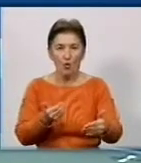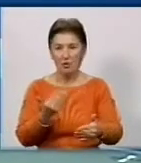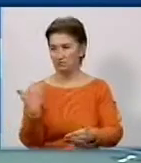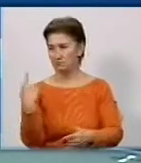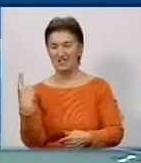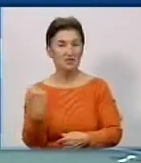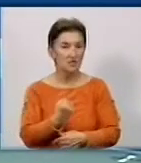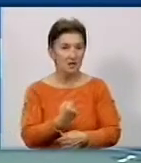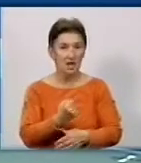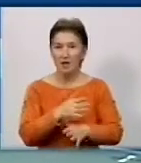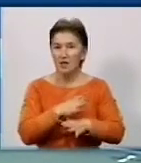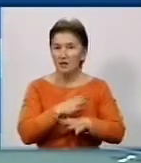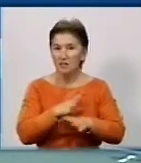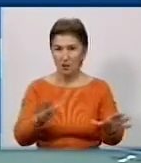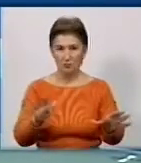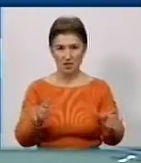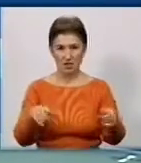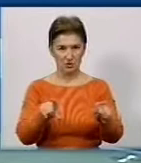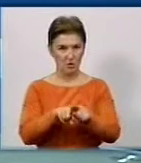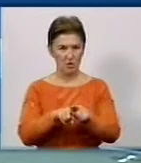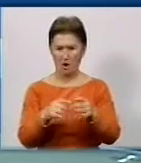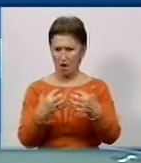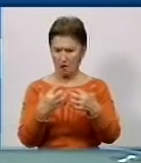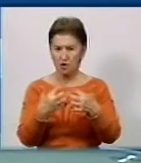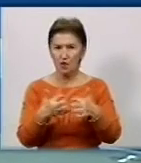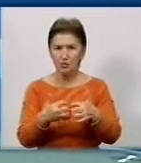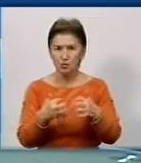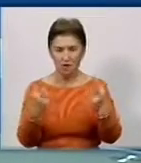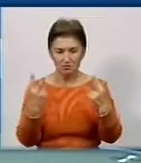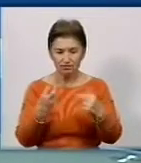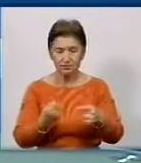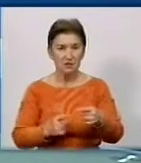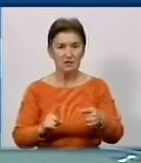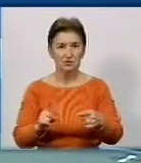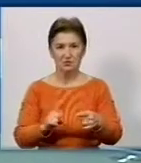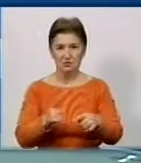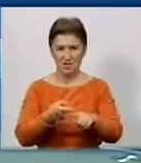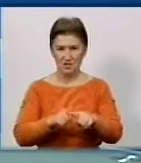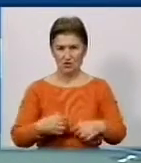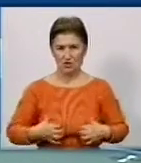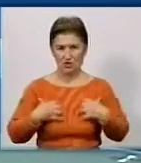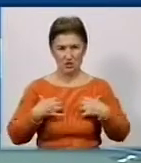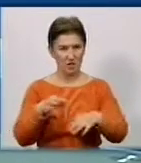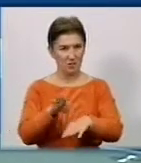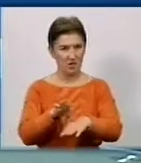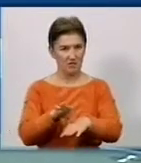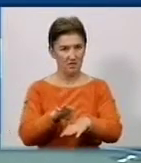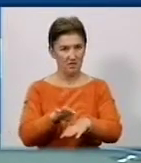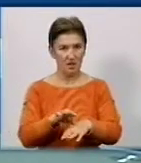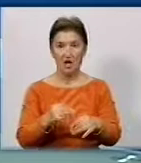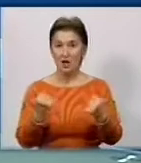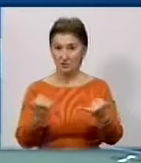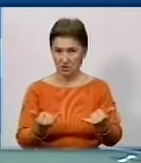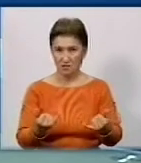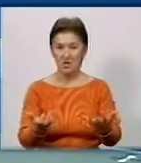недели не було можливості. То не було такой апаратури, которая могла би на ранній стаді продіагностувати це страшне заболівання. І вот ми